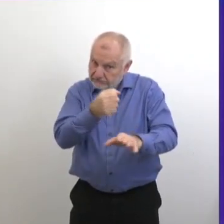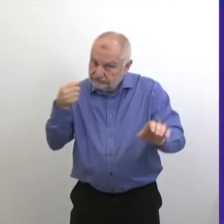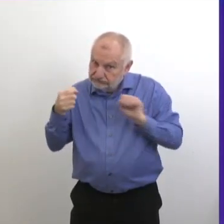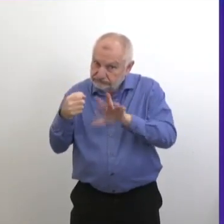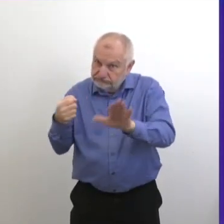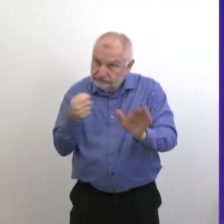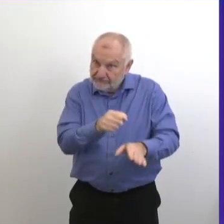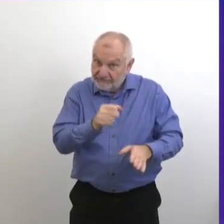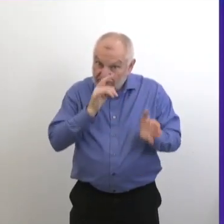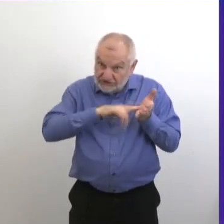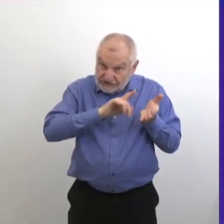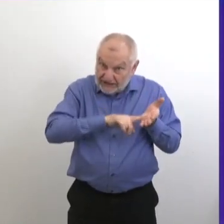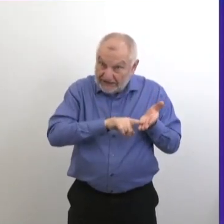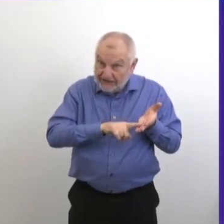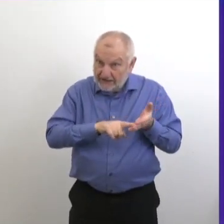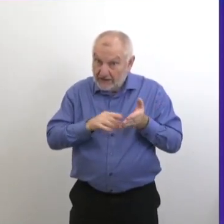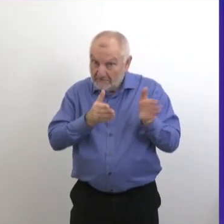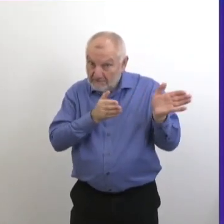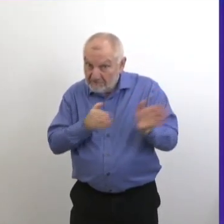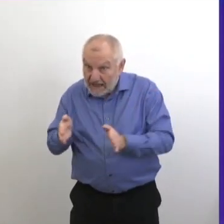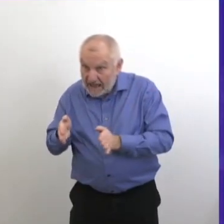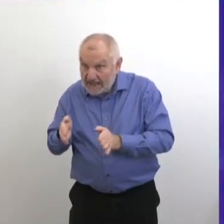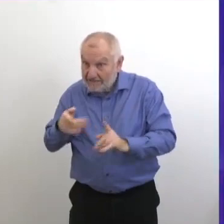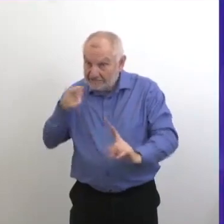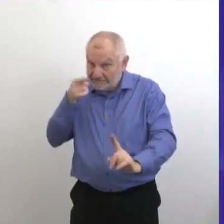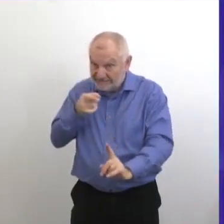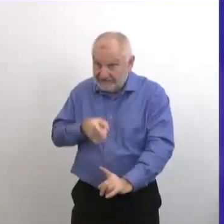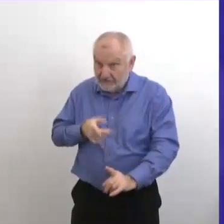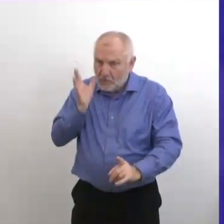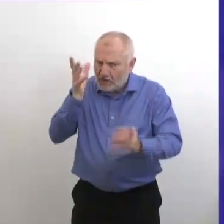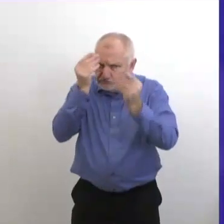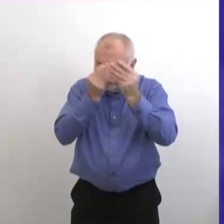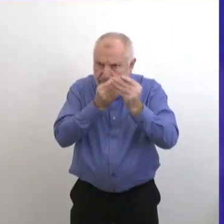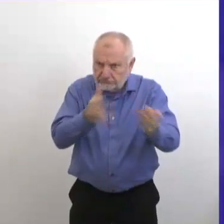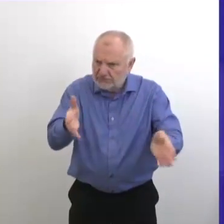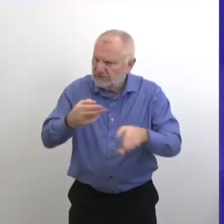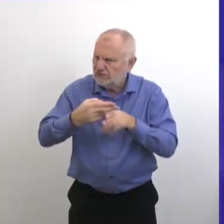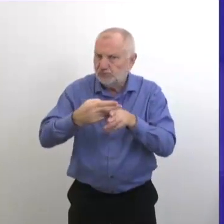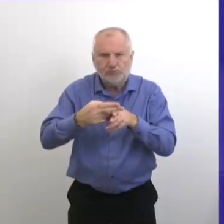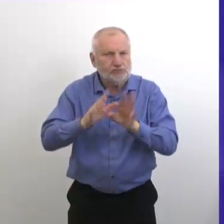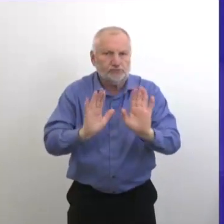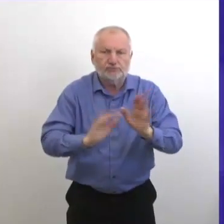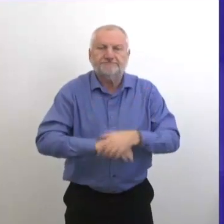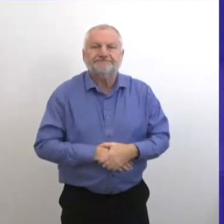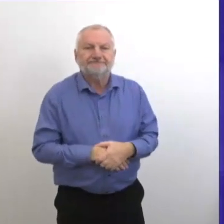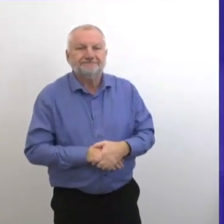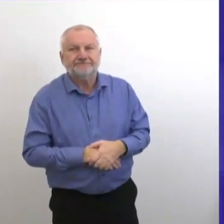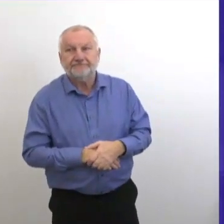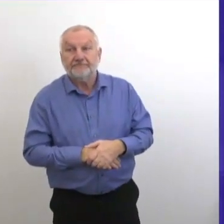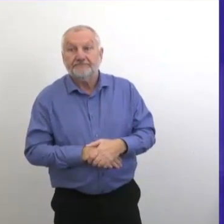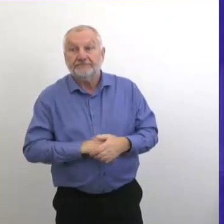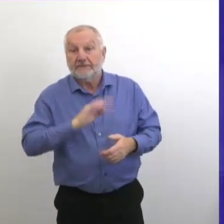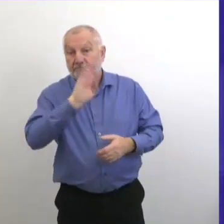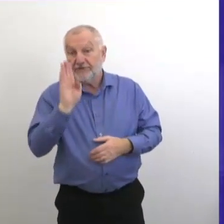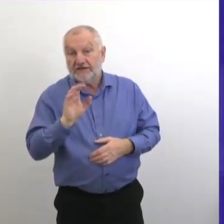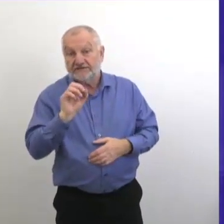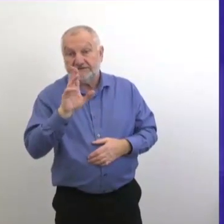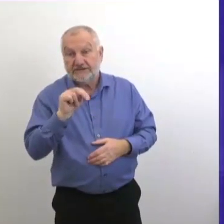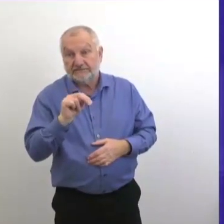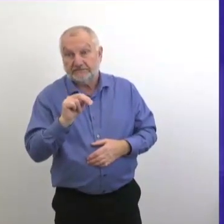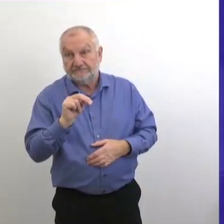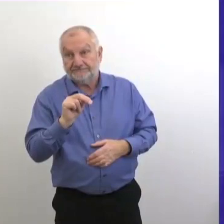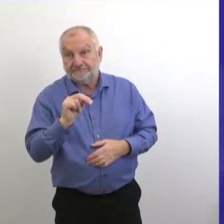'avoir un plan plus détaillé à vous présenter dans un avenir proche. Du Brandon Sun. Kyle.